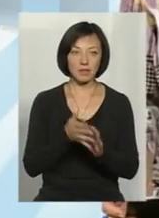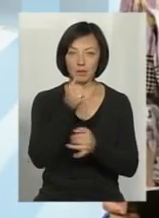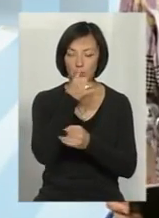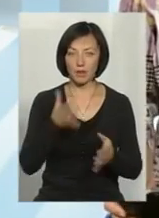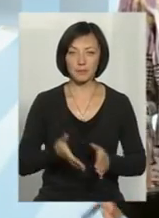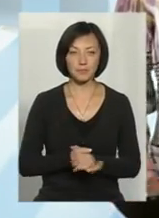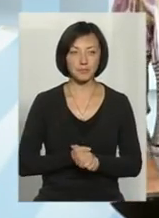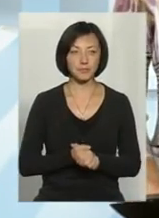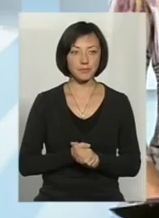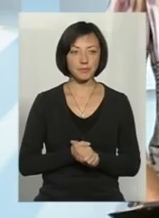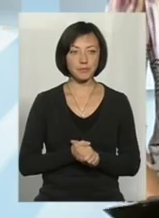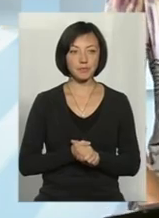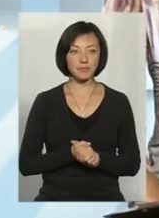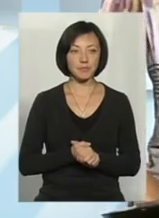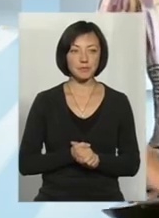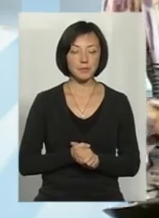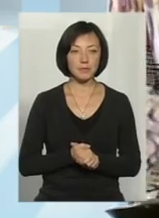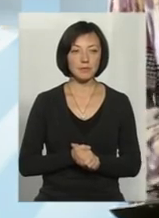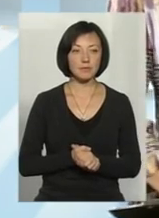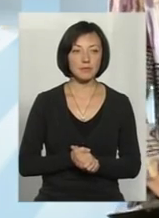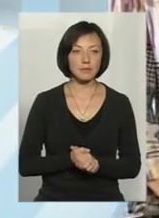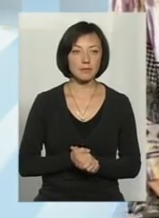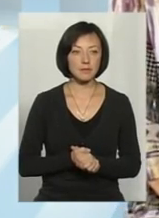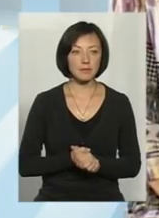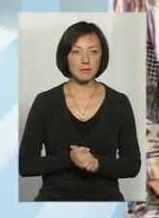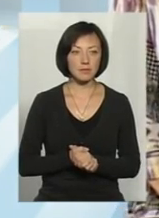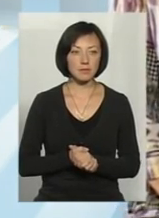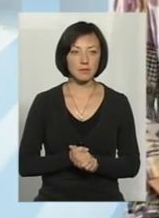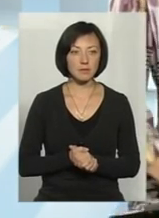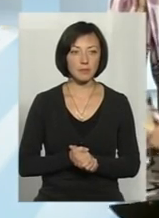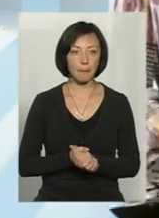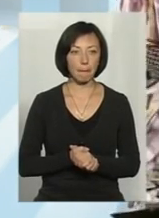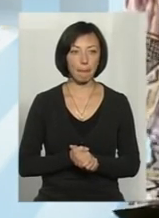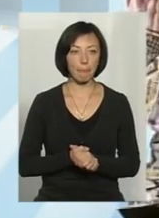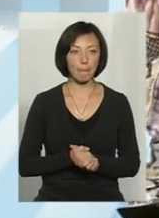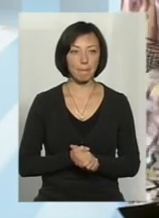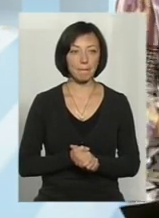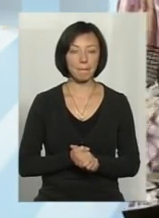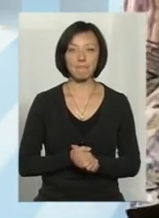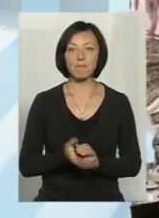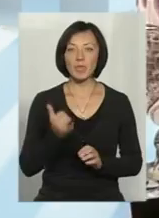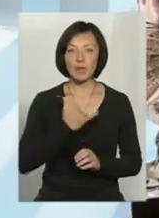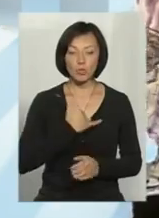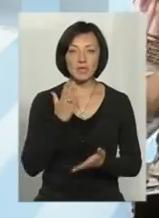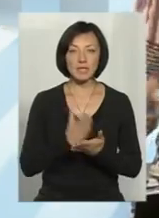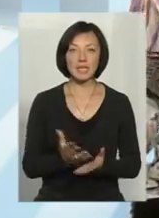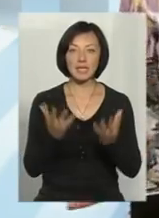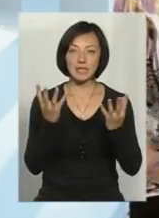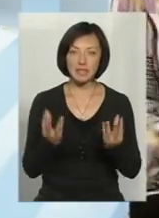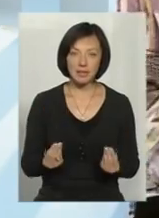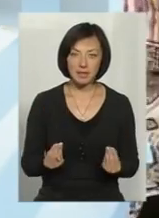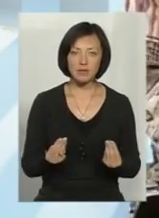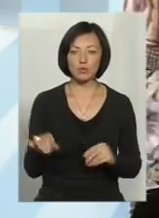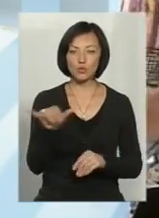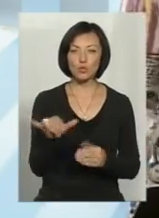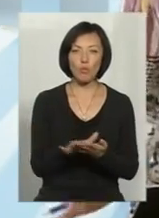неможливо. Наталія Геннадьовна, скажіть, будь ласка, у нас є дні, ми виходимо